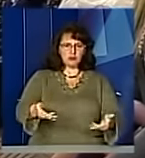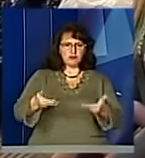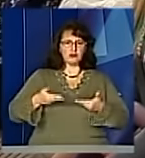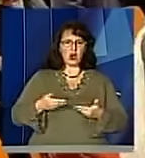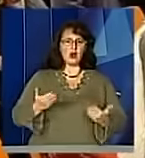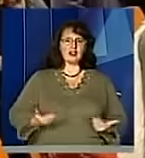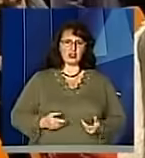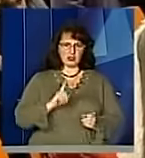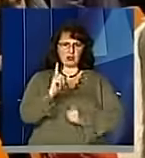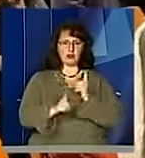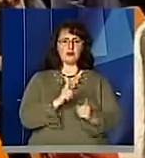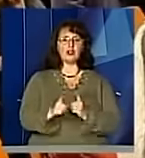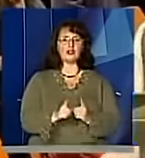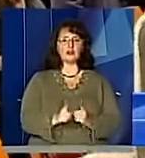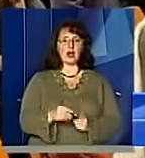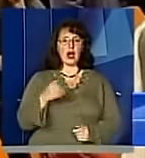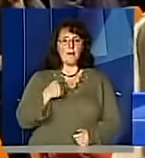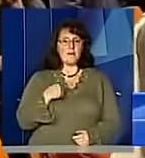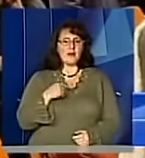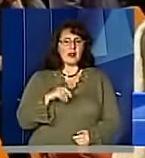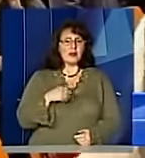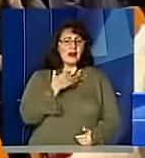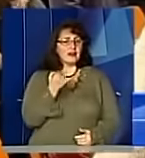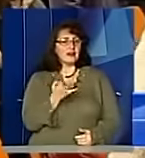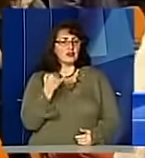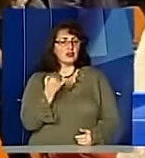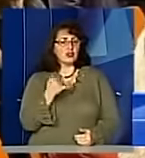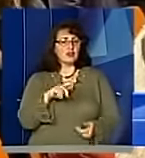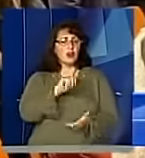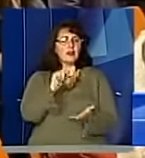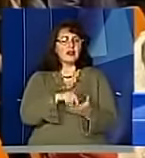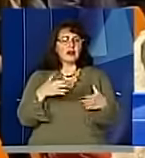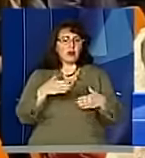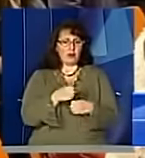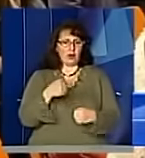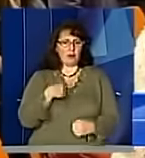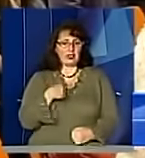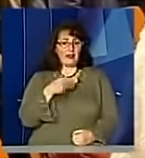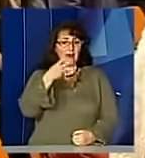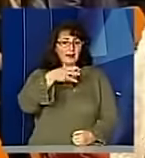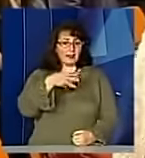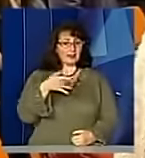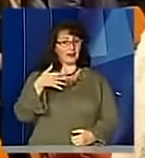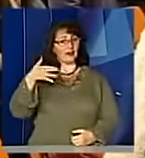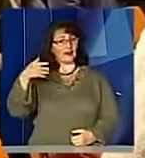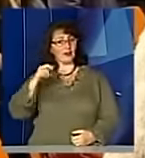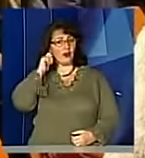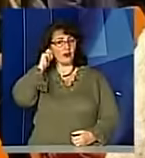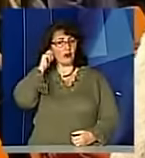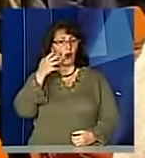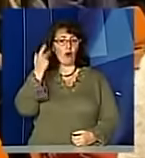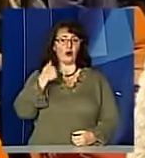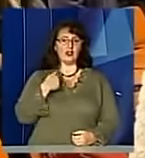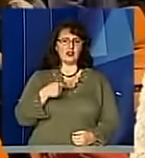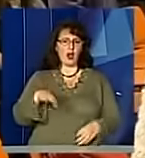зміниться. Мене цікаве питання похудання, тому що моїх тридцять злишком років. Все-таки, коли я різко